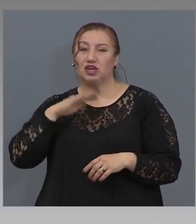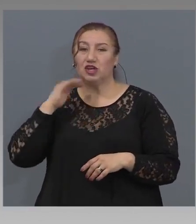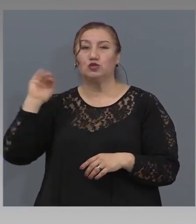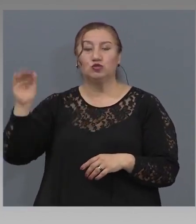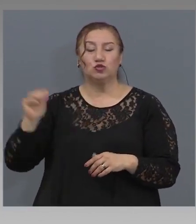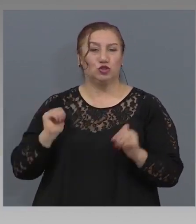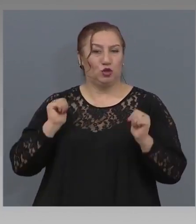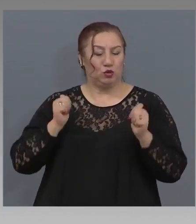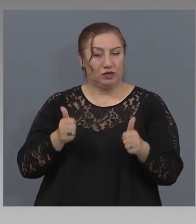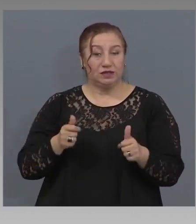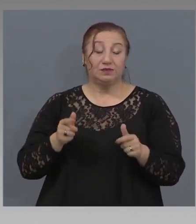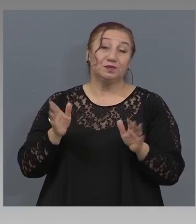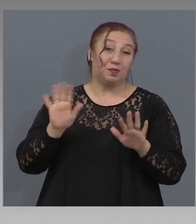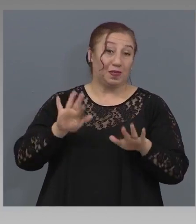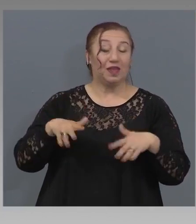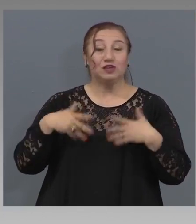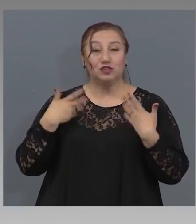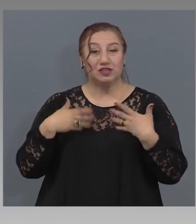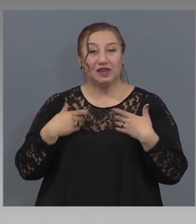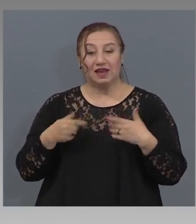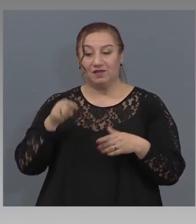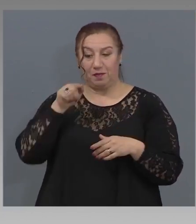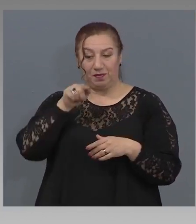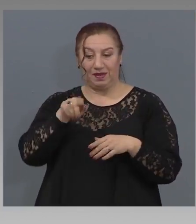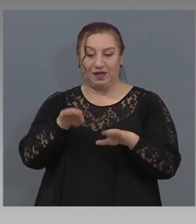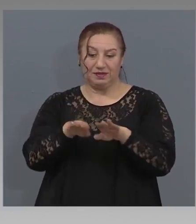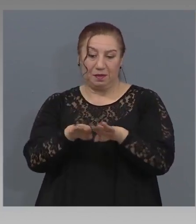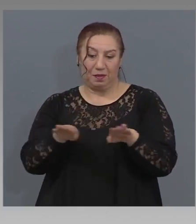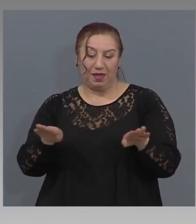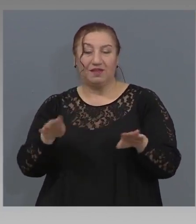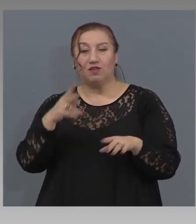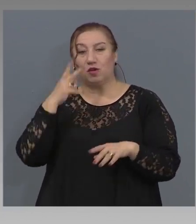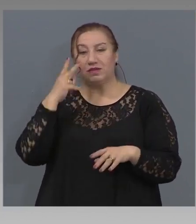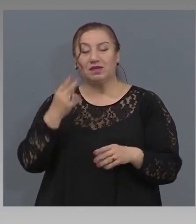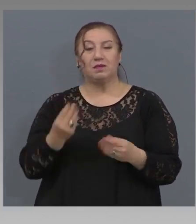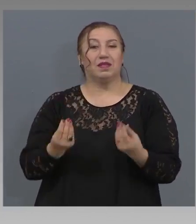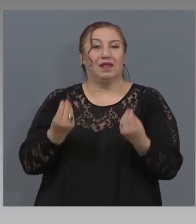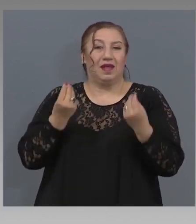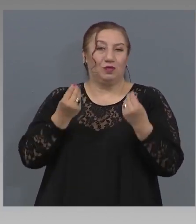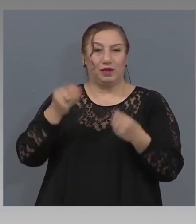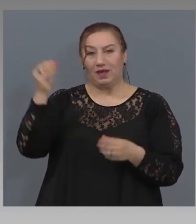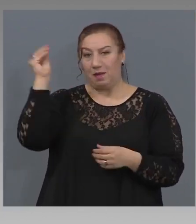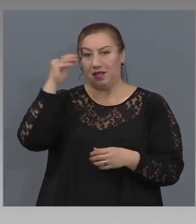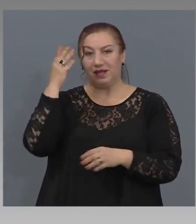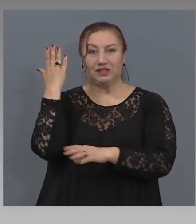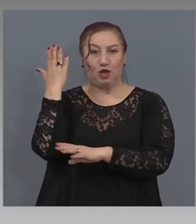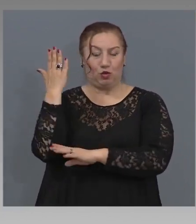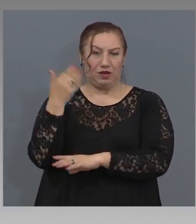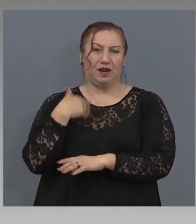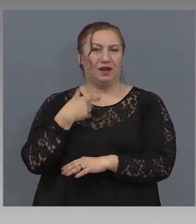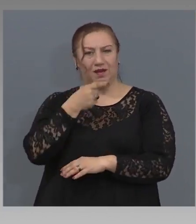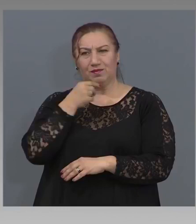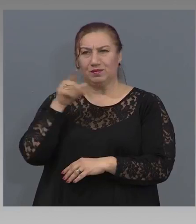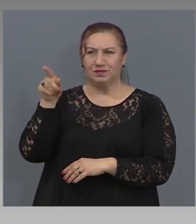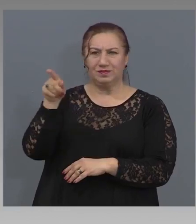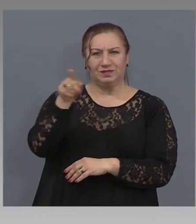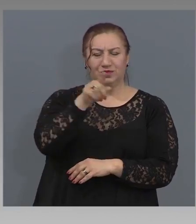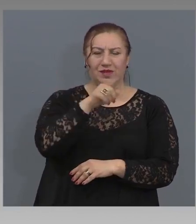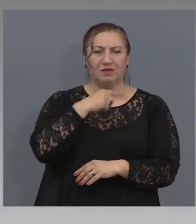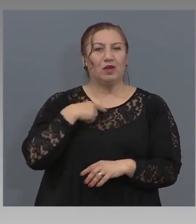платформа да видим най-добрите български хотели, познати, които ще се ангажират да